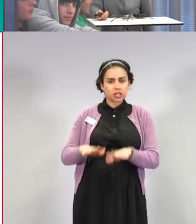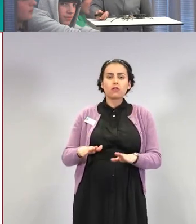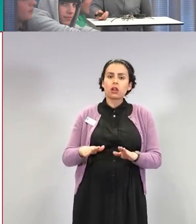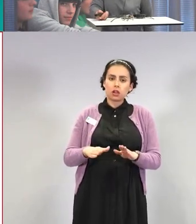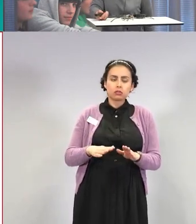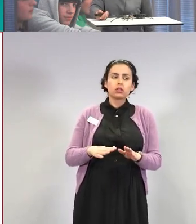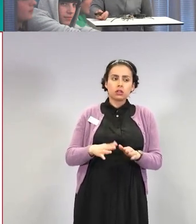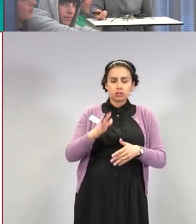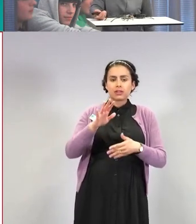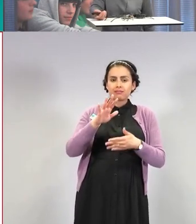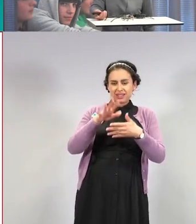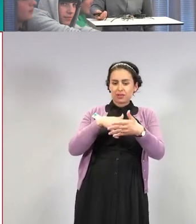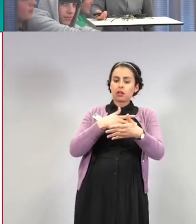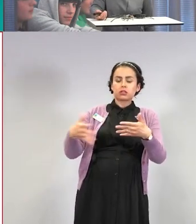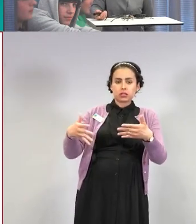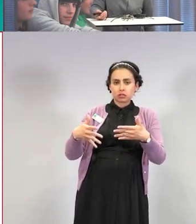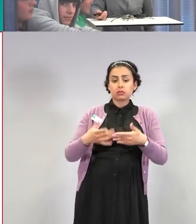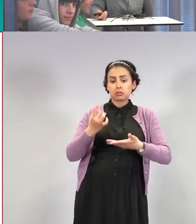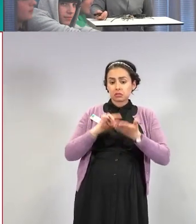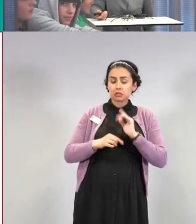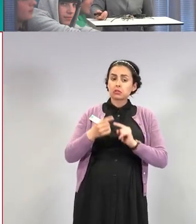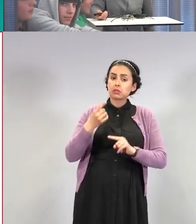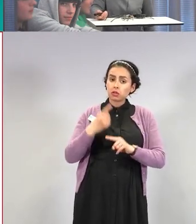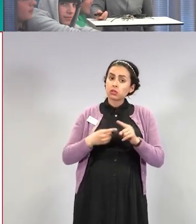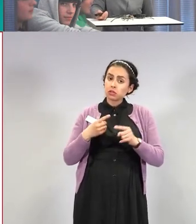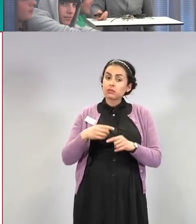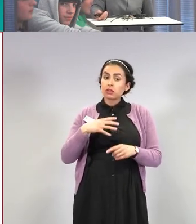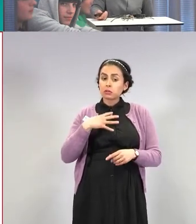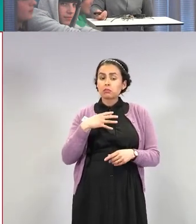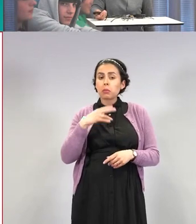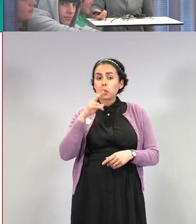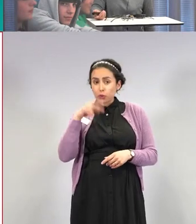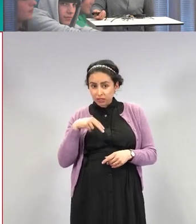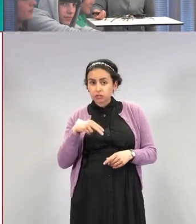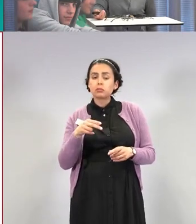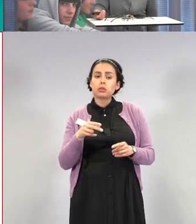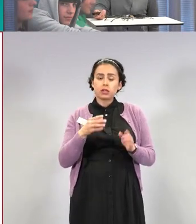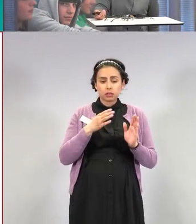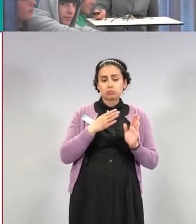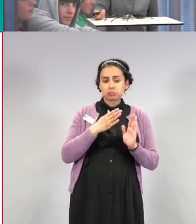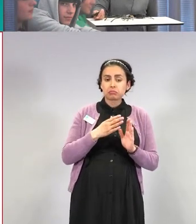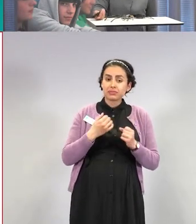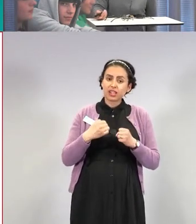yleisempiä kuin nämä sairaalahoidot tai tehohoidot esimerkiksi.